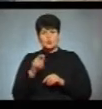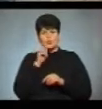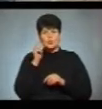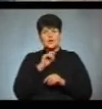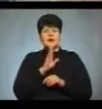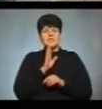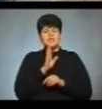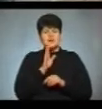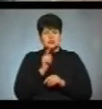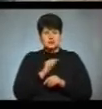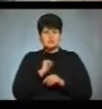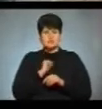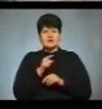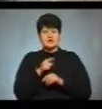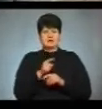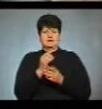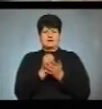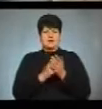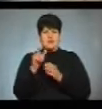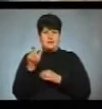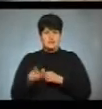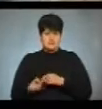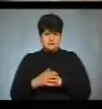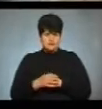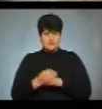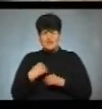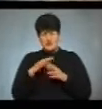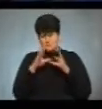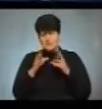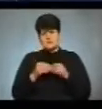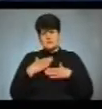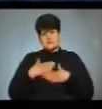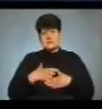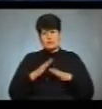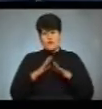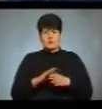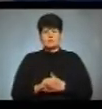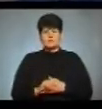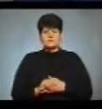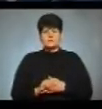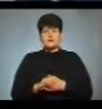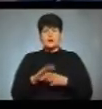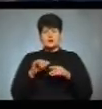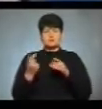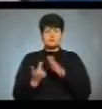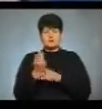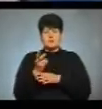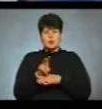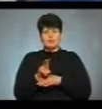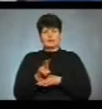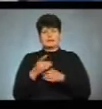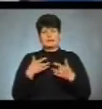і самого кандидата. Тому я, в принципі, задоволений. Потім Петро Порошенко знову виходить на сцену біля